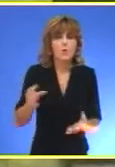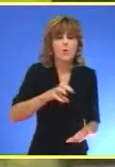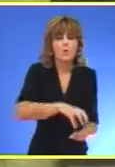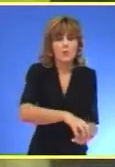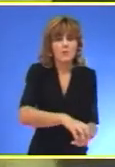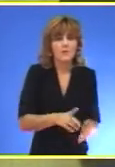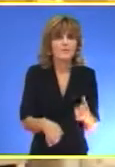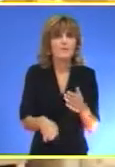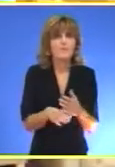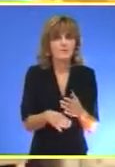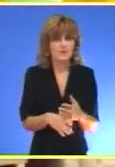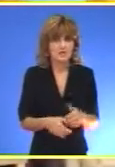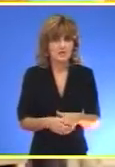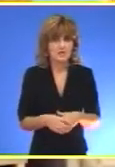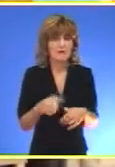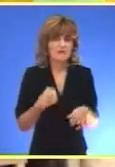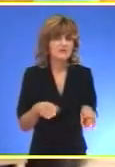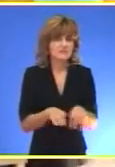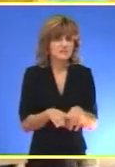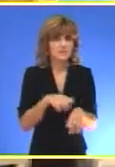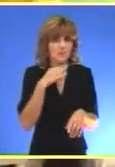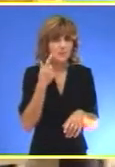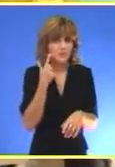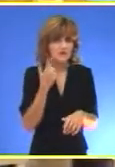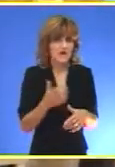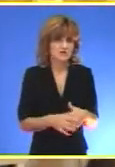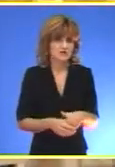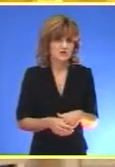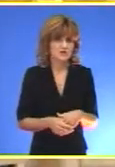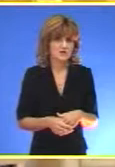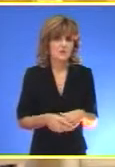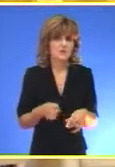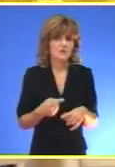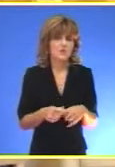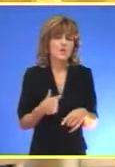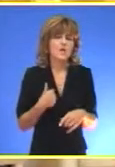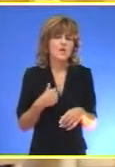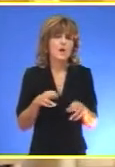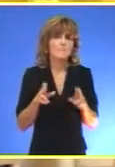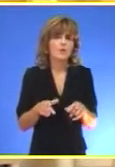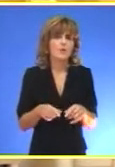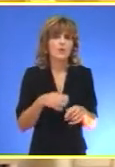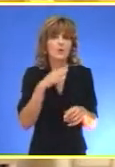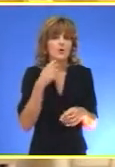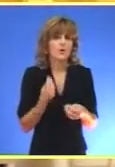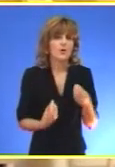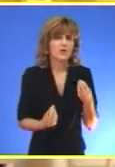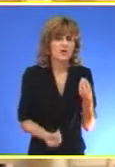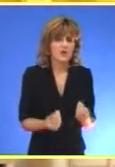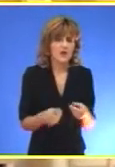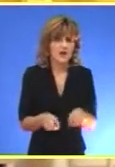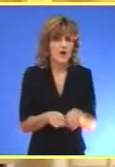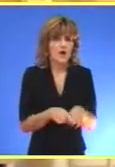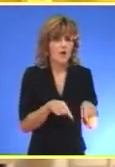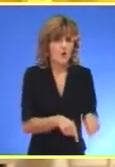im se pomogne Pa meni puno znači jer kući ne mogu s njim toliko da se igram kao ovde